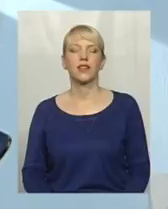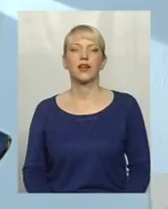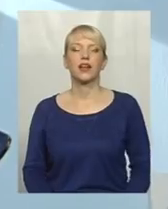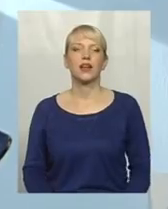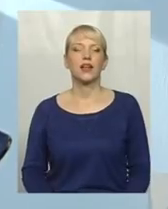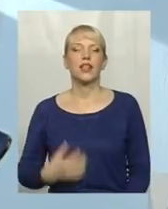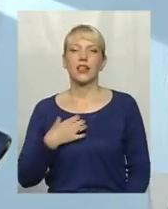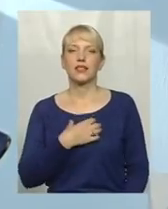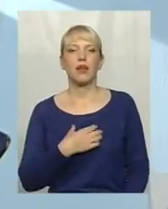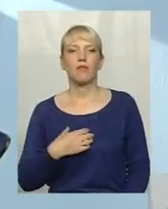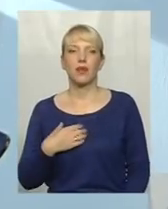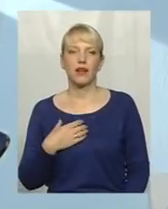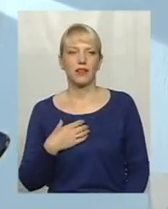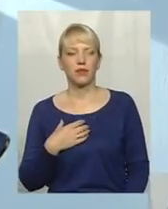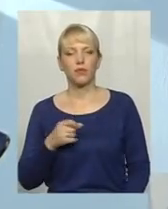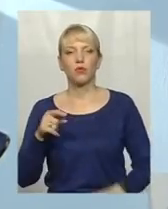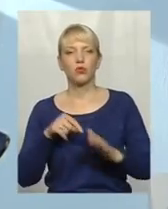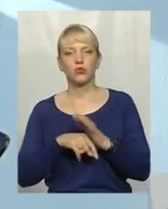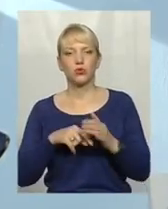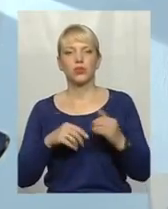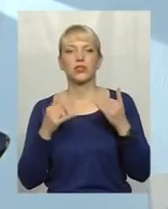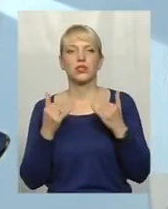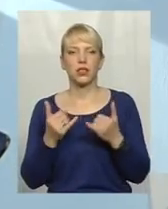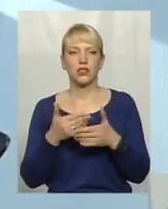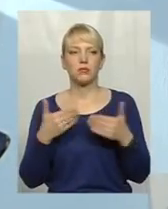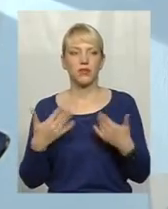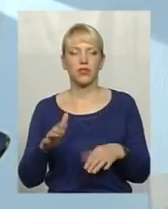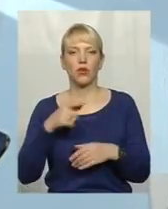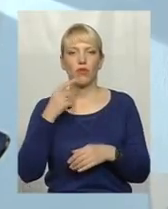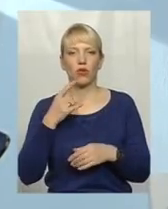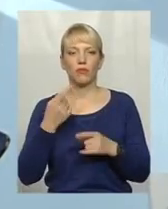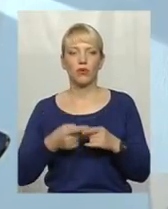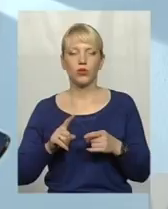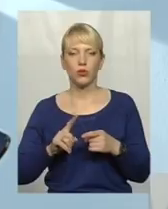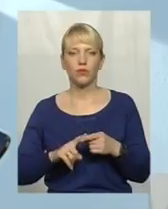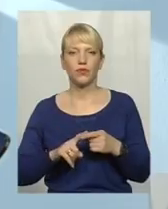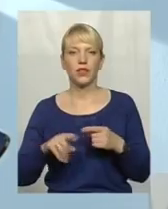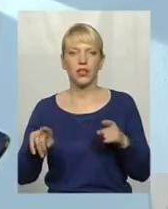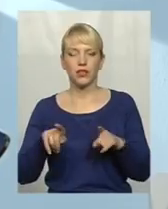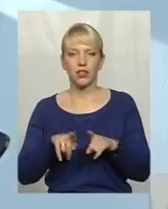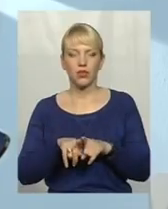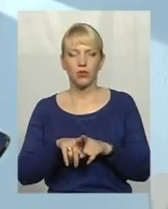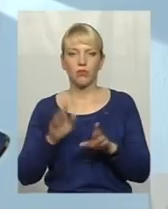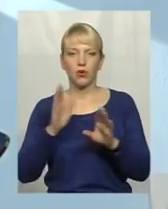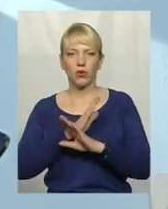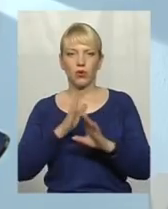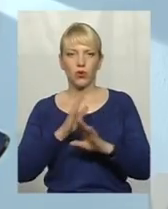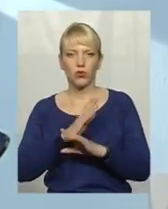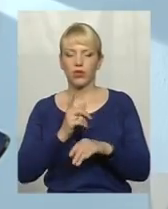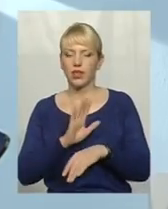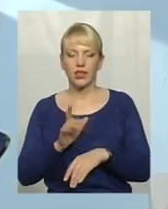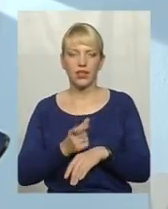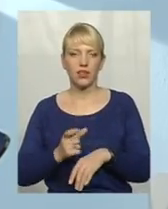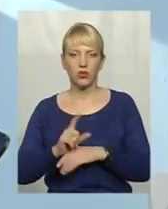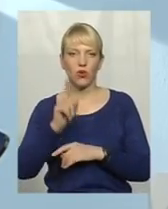Насамперед, по суті, зараз ми вже говоримо про ту, таку погоду не надто